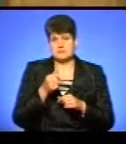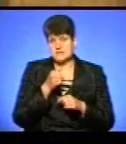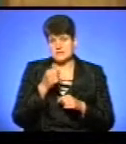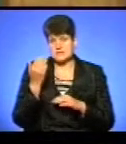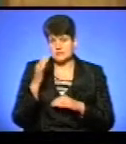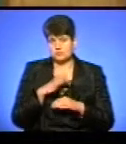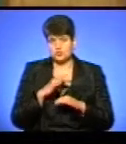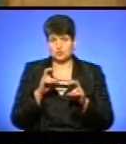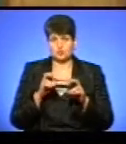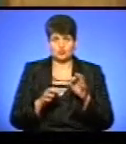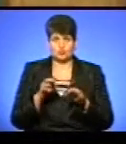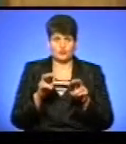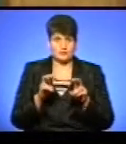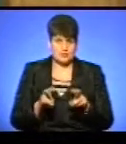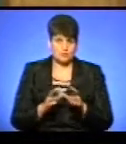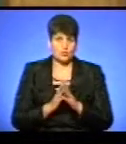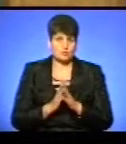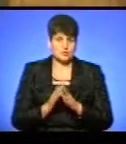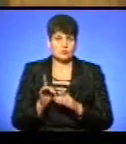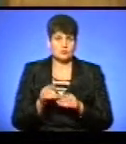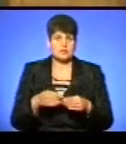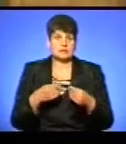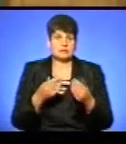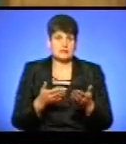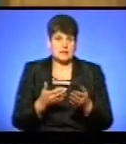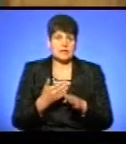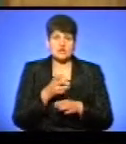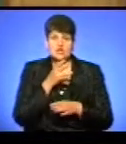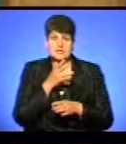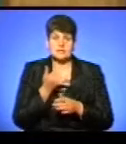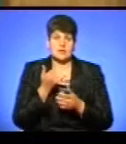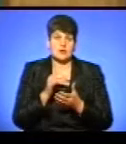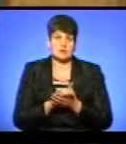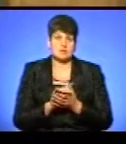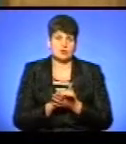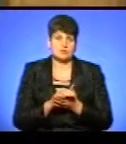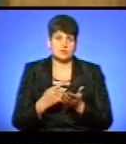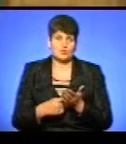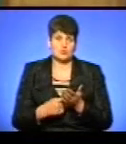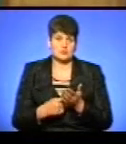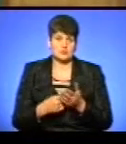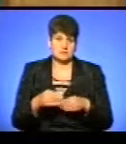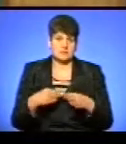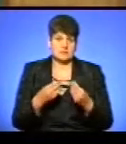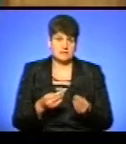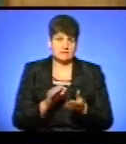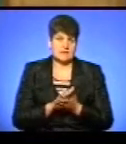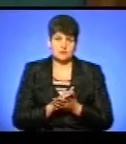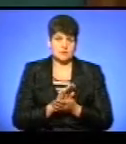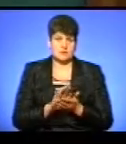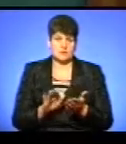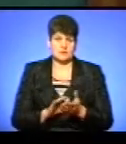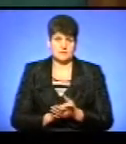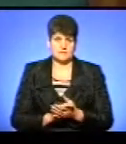попросили, щоб надали час для ознайомлення з речовими доказами. Речові докази представили, але вони не ознайомлені.